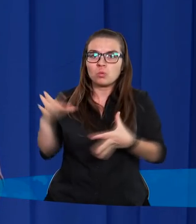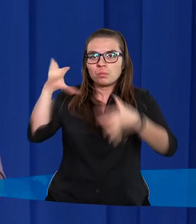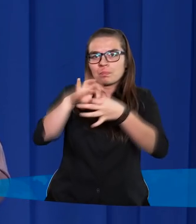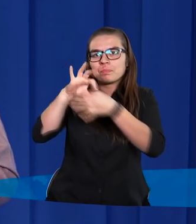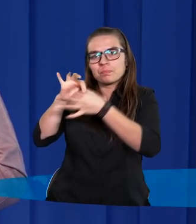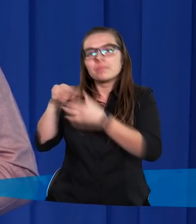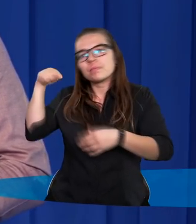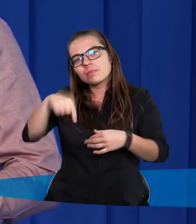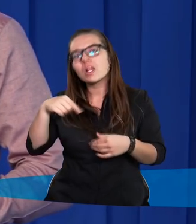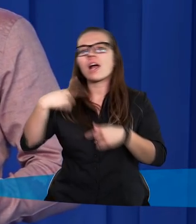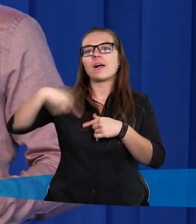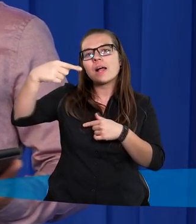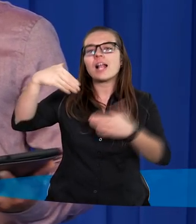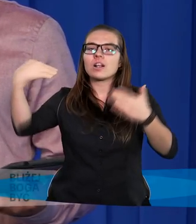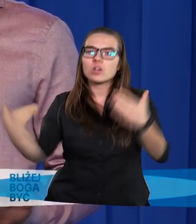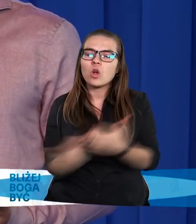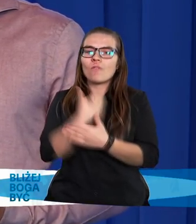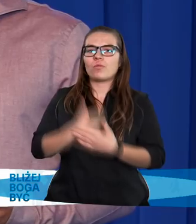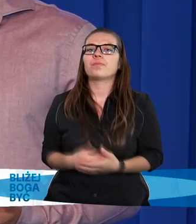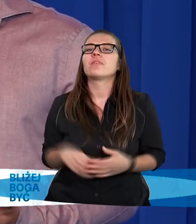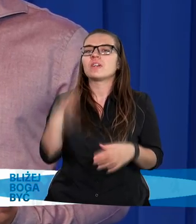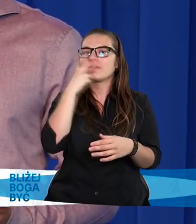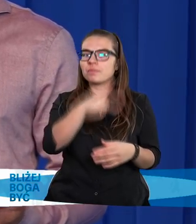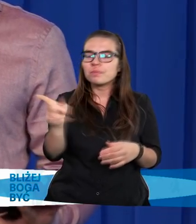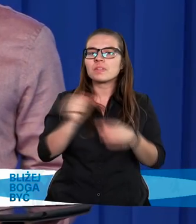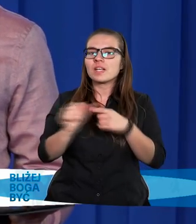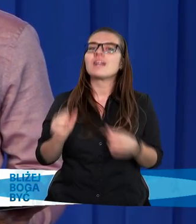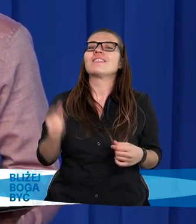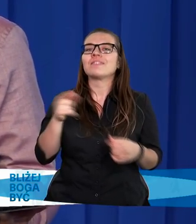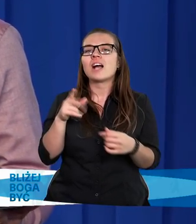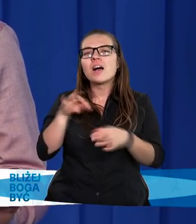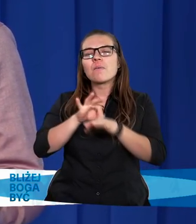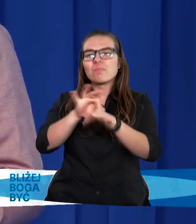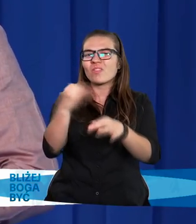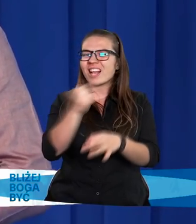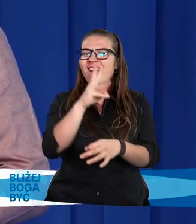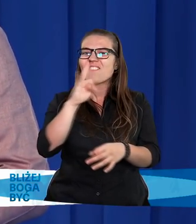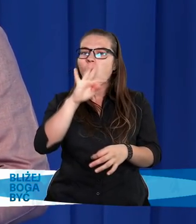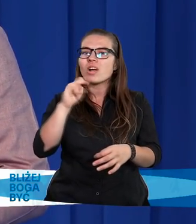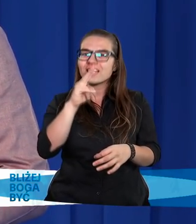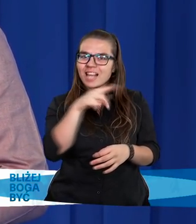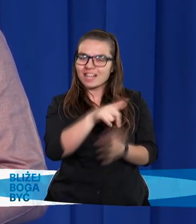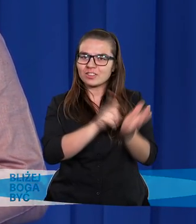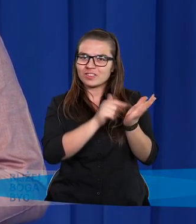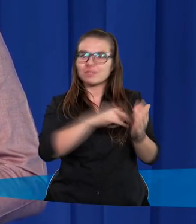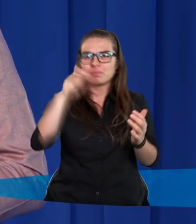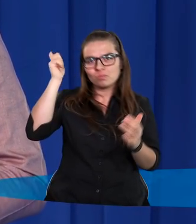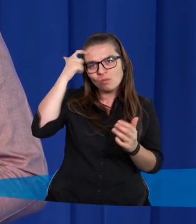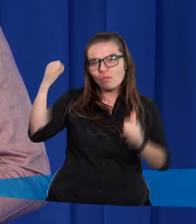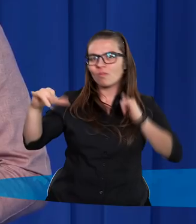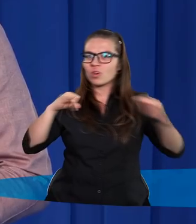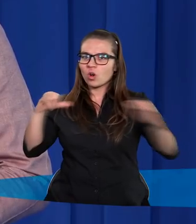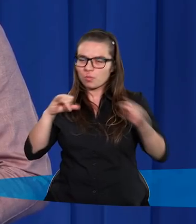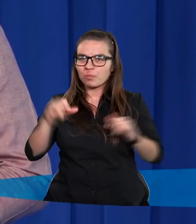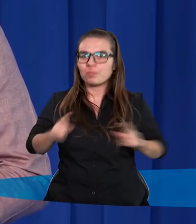kolejny raz. Więc być może dziwicie się, że ja prowadzę, nie Wojtek. Wojtek najczęściej był gospodarzem